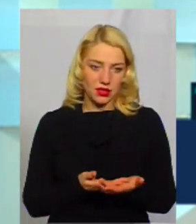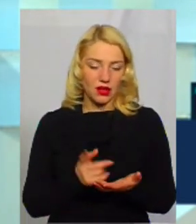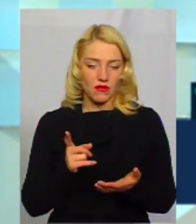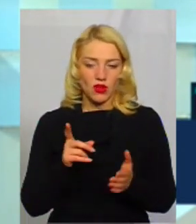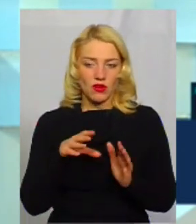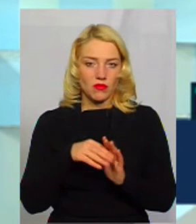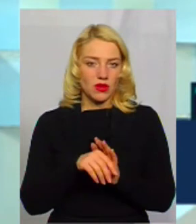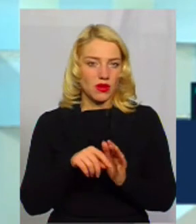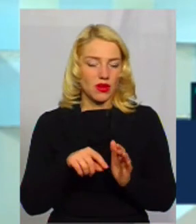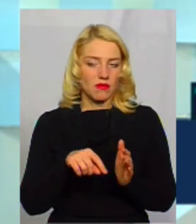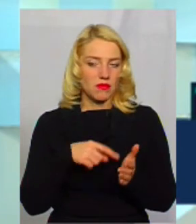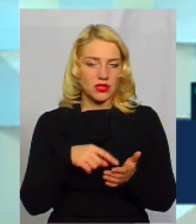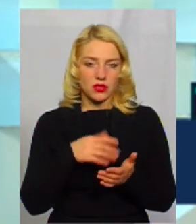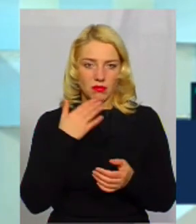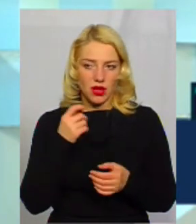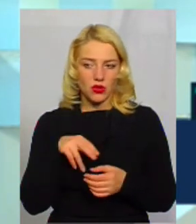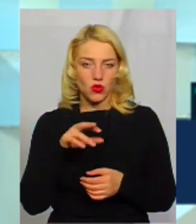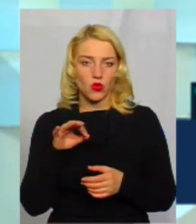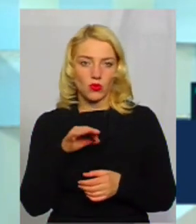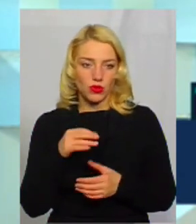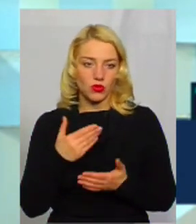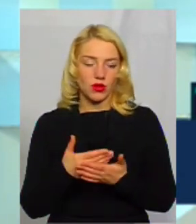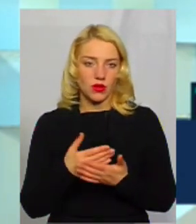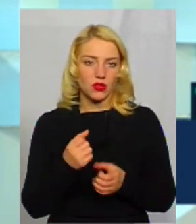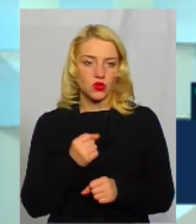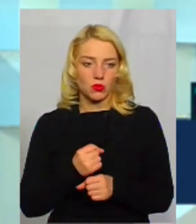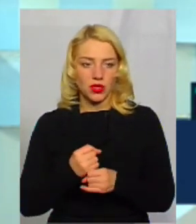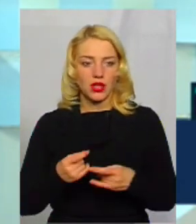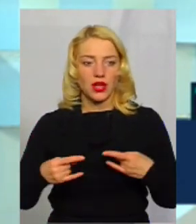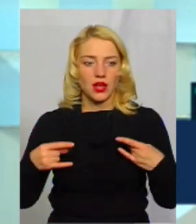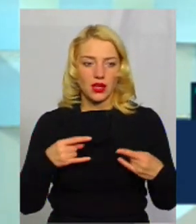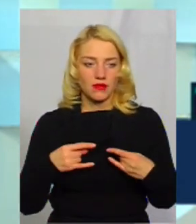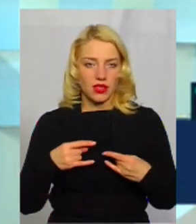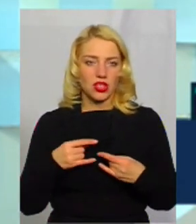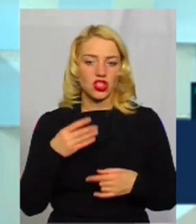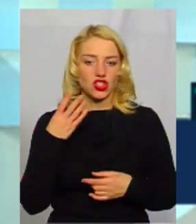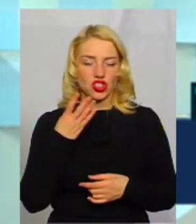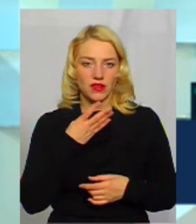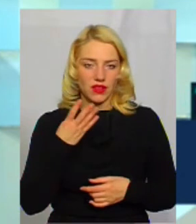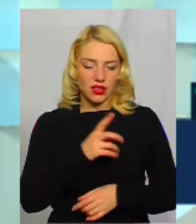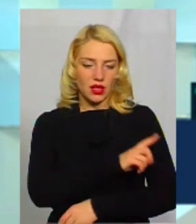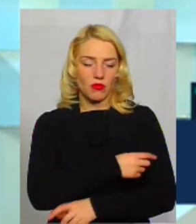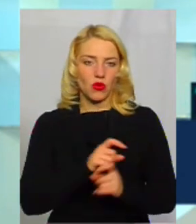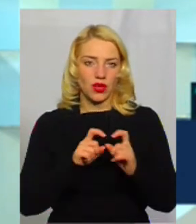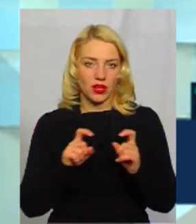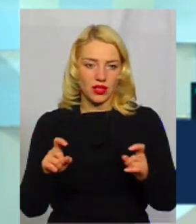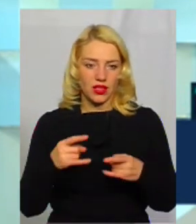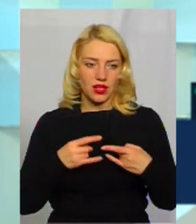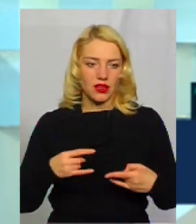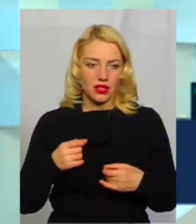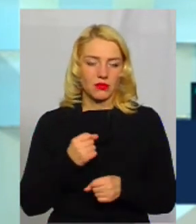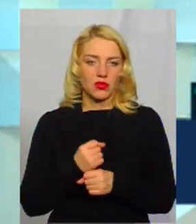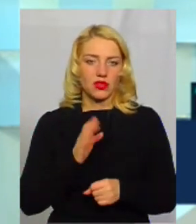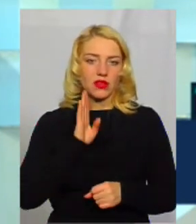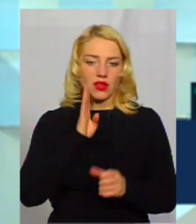відношення не маєте, ви по області. Але, наприклад, зробити рентген. В четвертій поліклініці рентген працює з